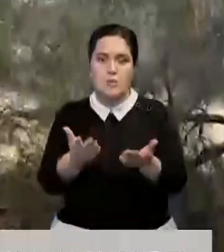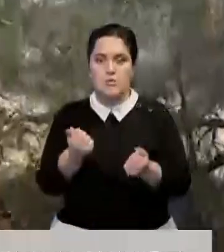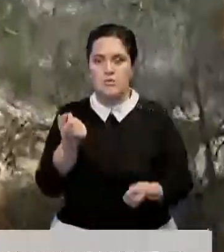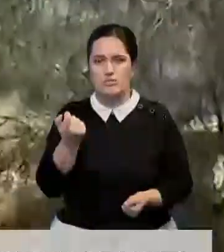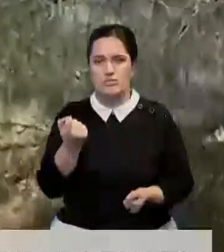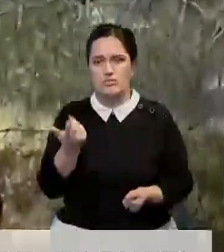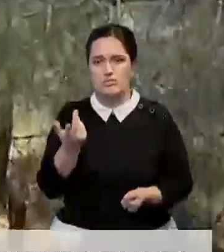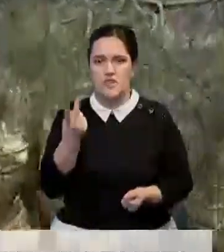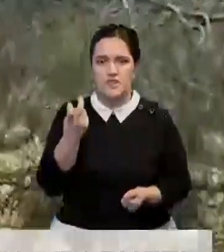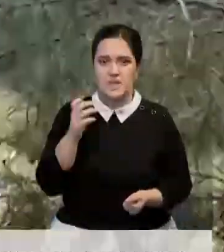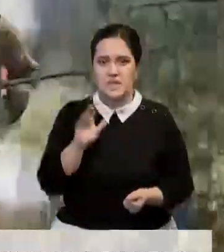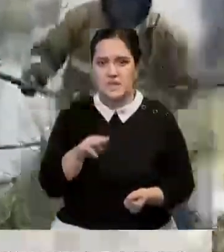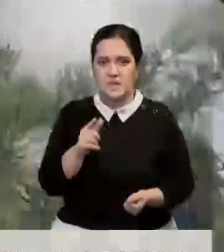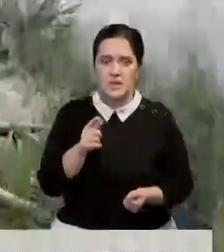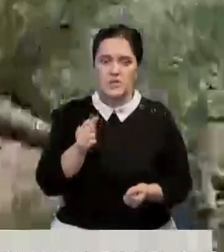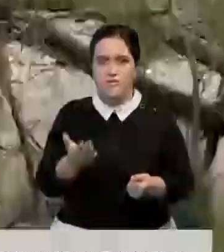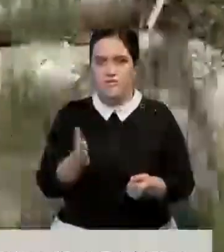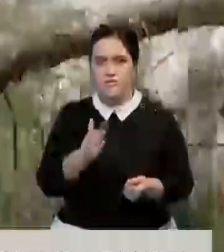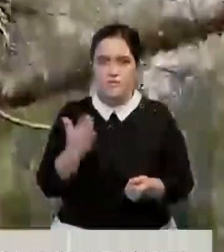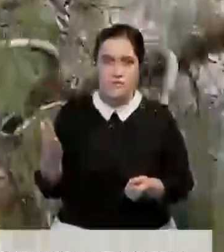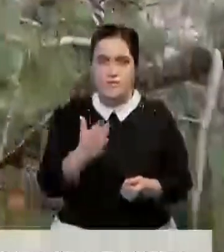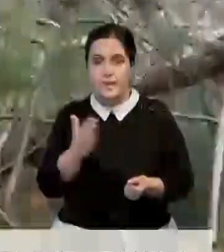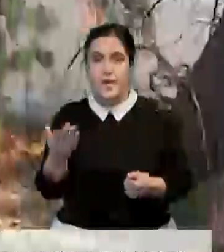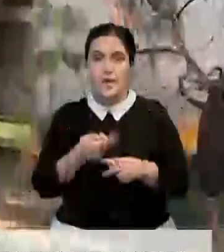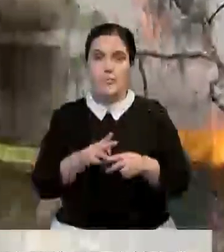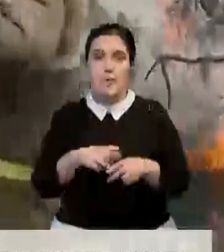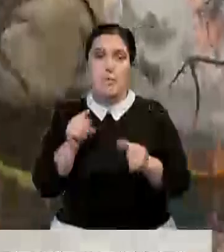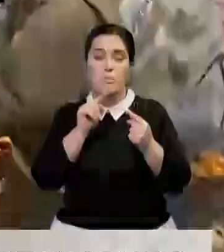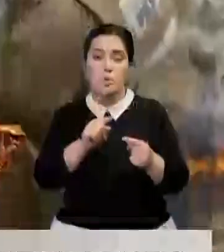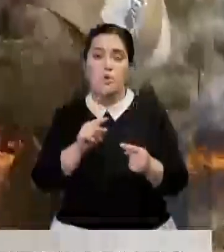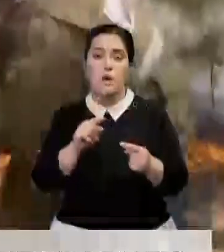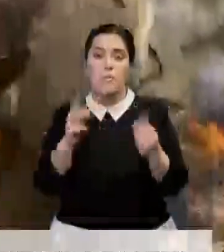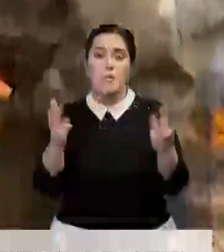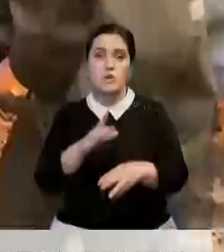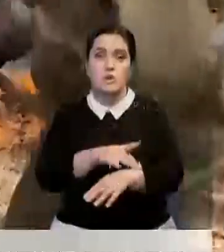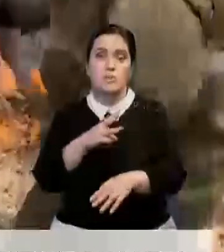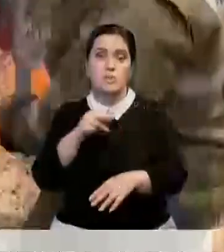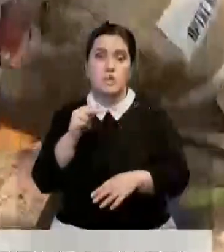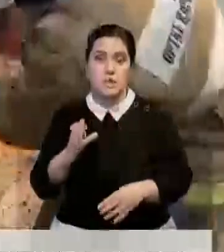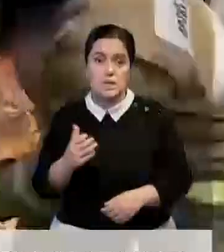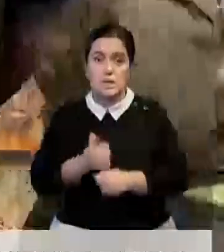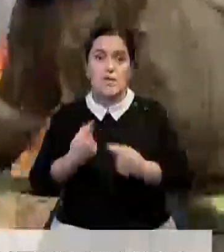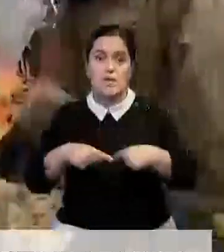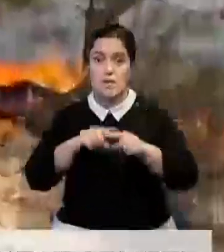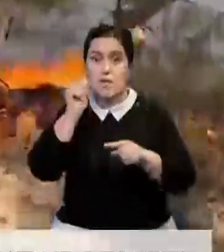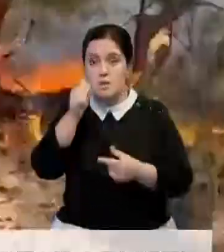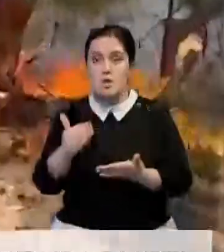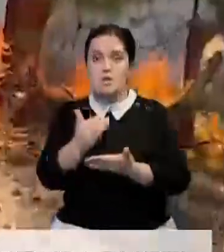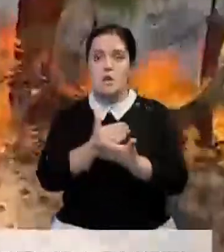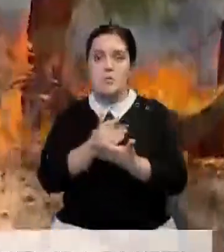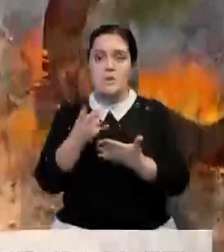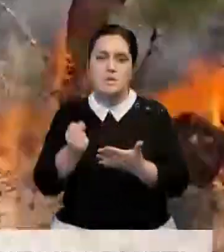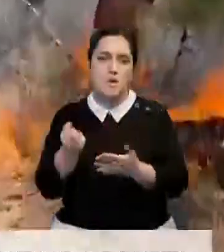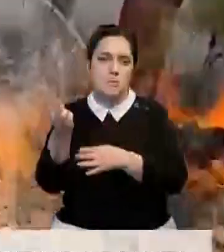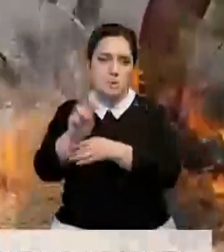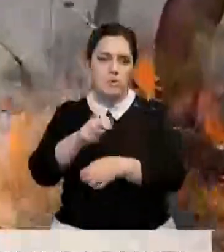получают чуть больше 200 тысяч тенге. В Комитете противопожарной службы МЧС сообщили, что глава ведомства завтра собирается на прием